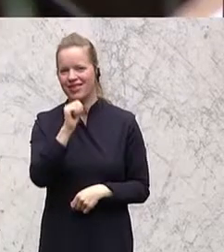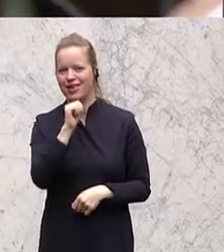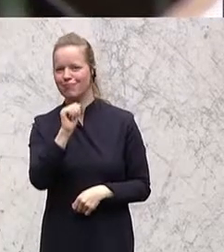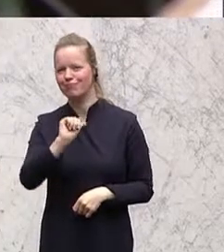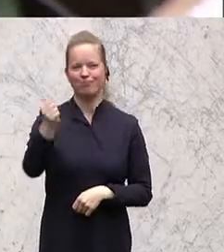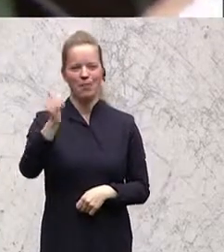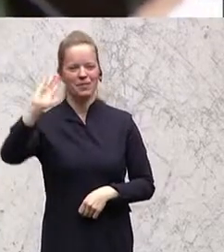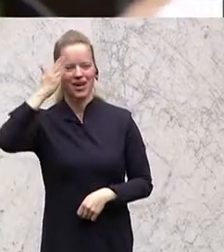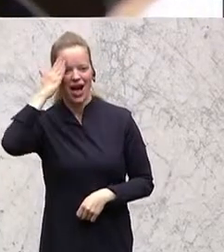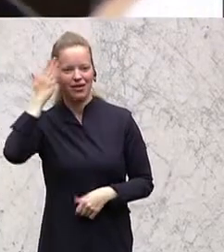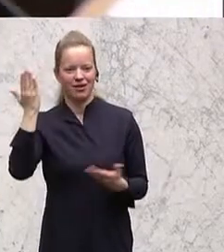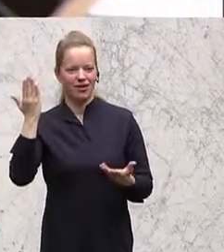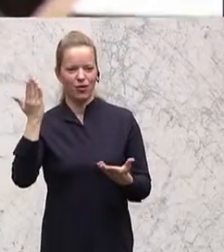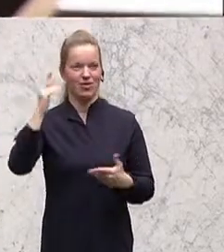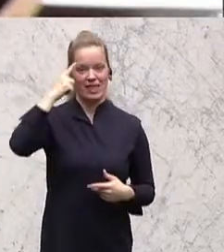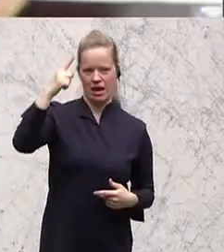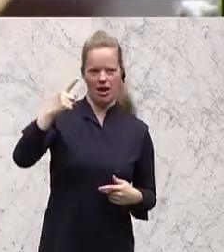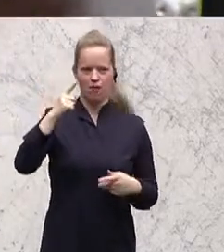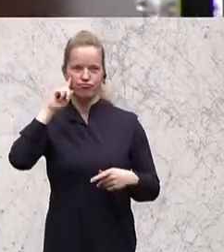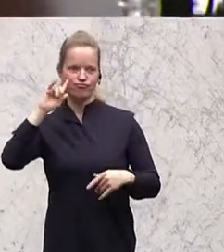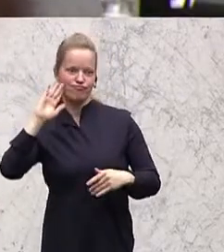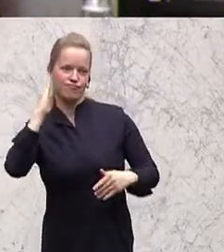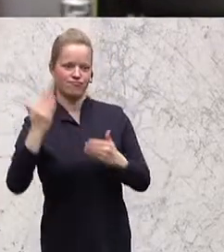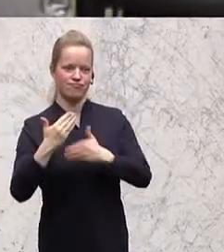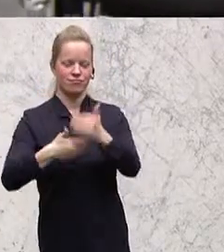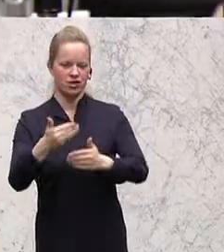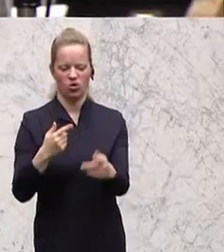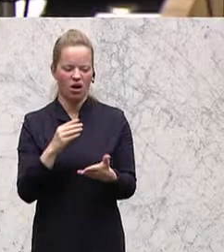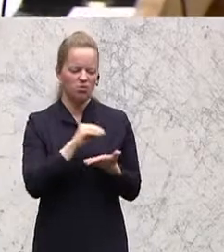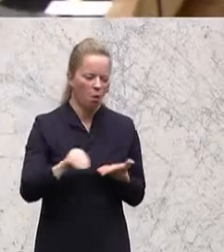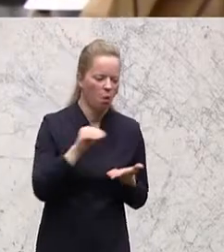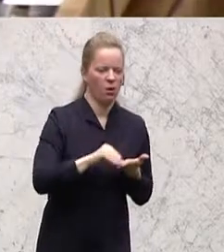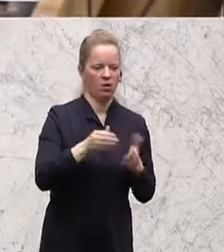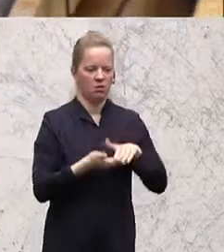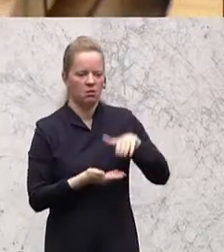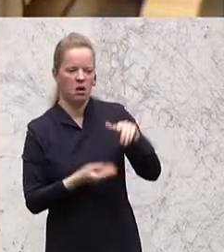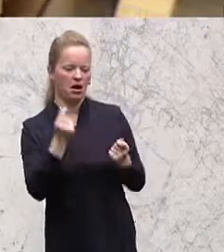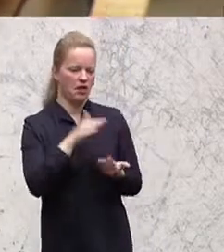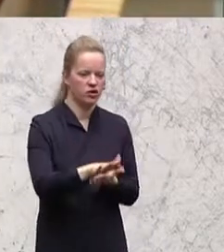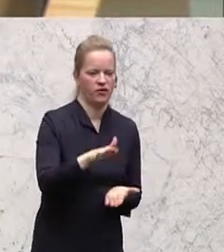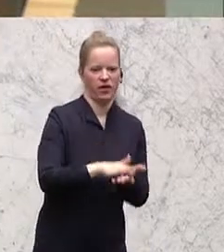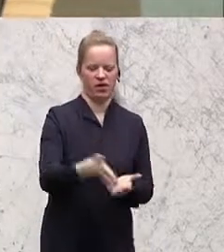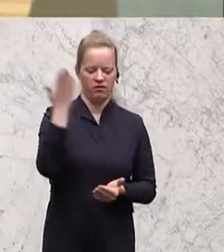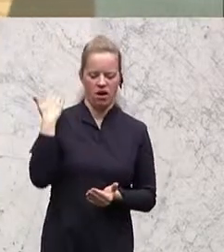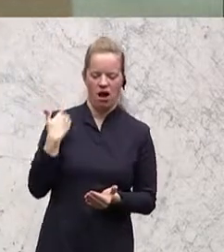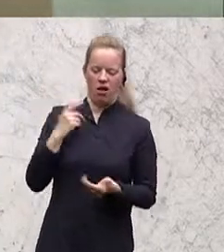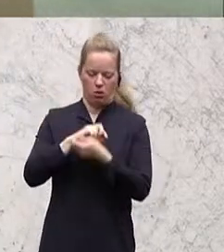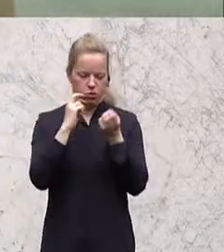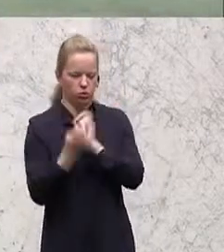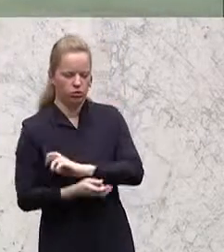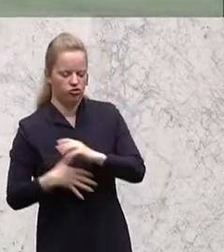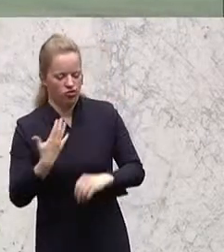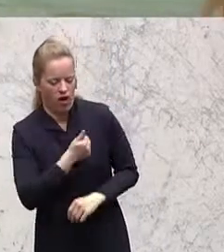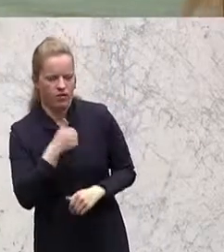Republik des Bürokratismus, der Geldverschwendung und der budgetären Vergangenheitsbewältigung. Siehe Pensionsloch, siehe Hypo.